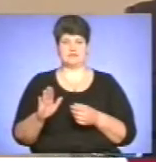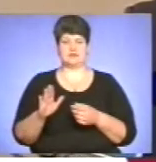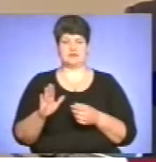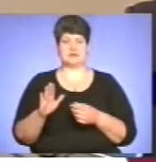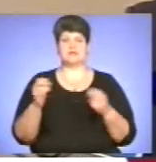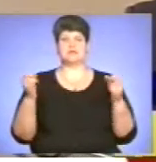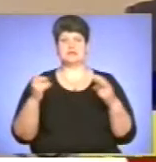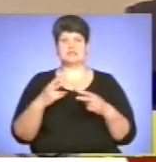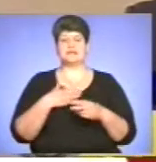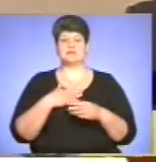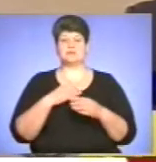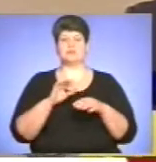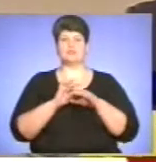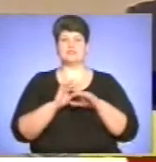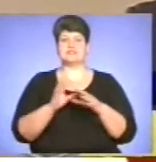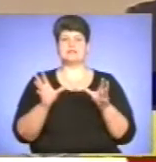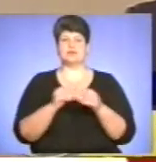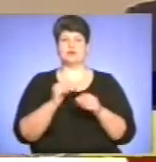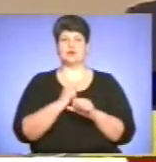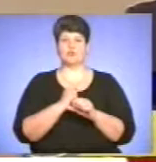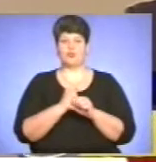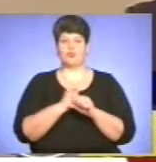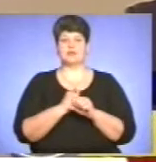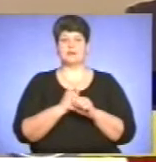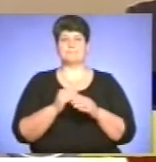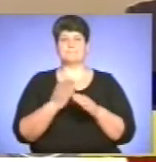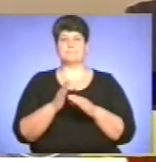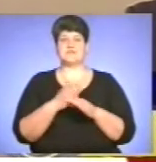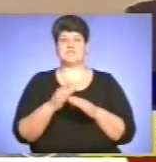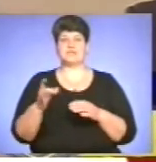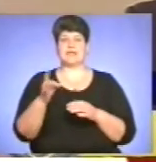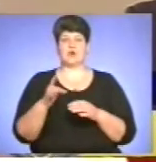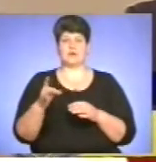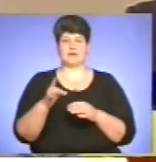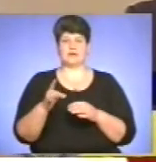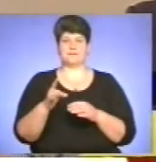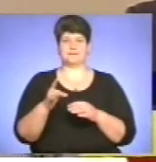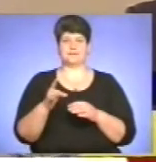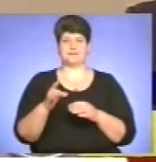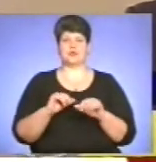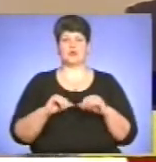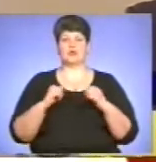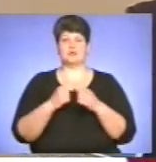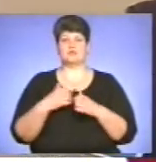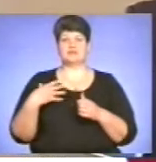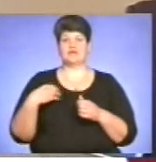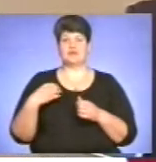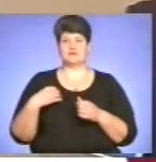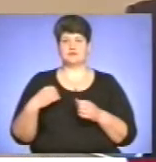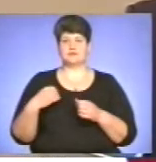проводиться спільна робота із міжрегіональною комісією Львівською,